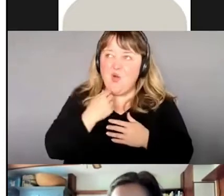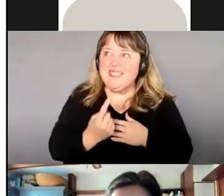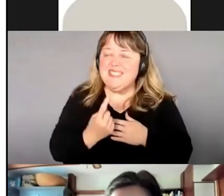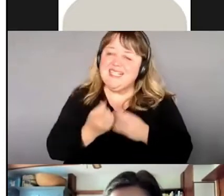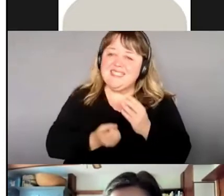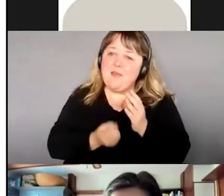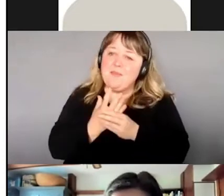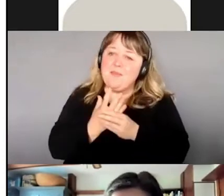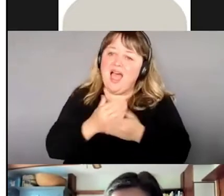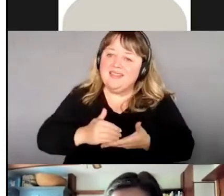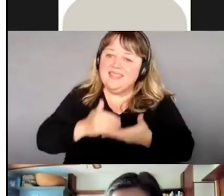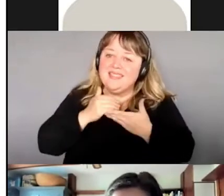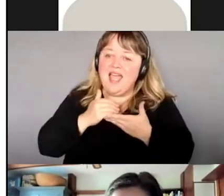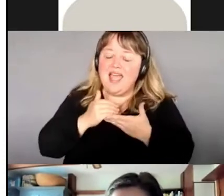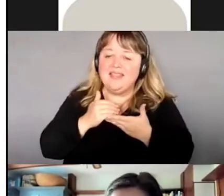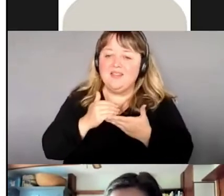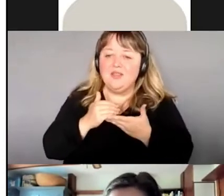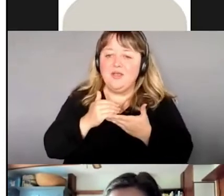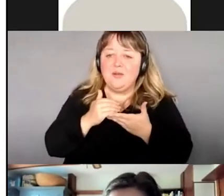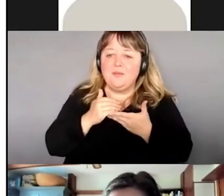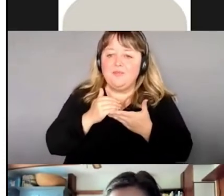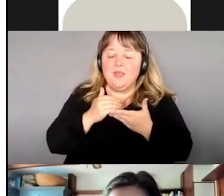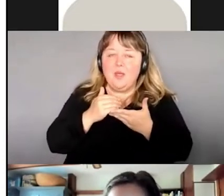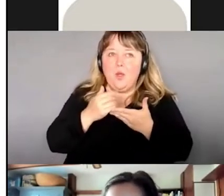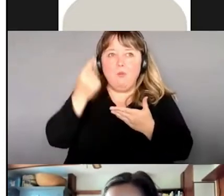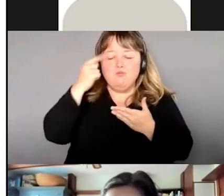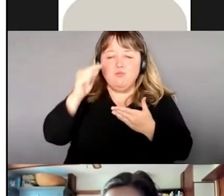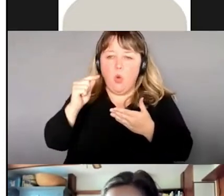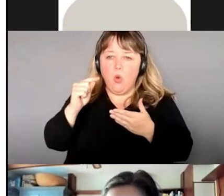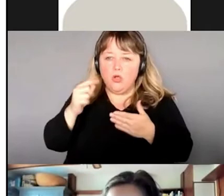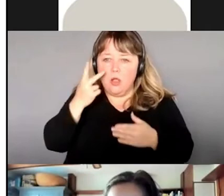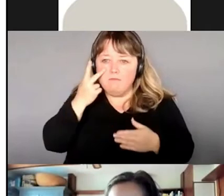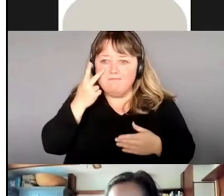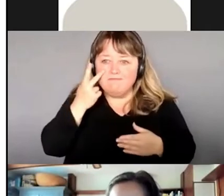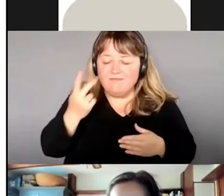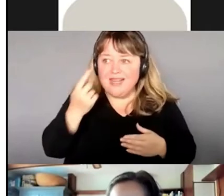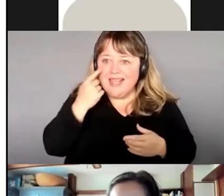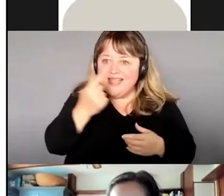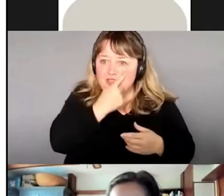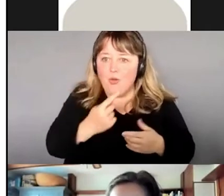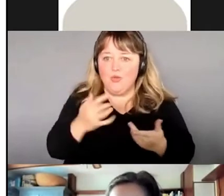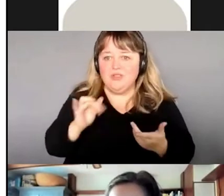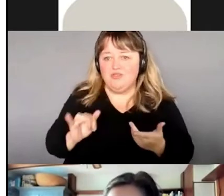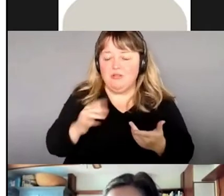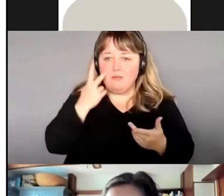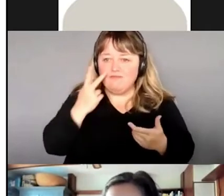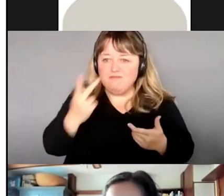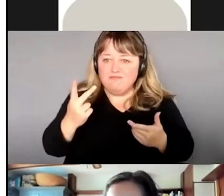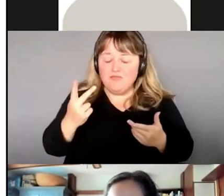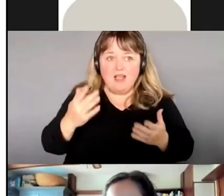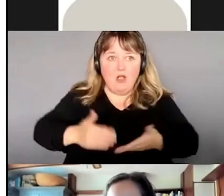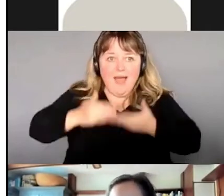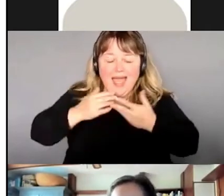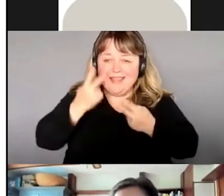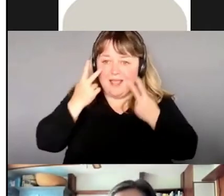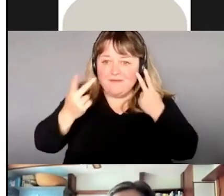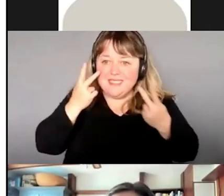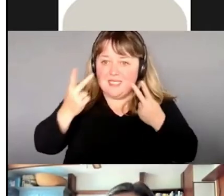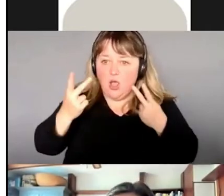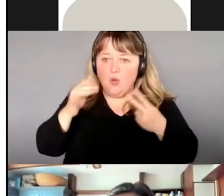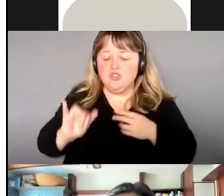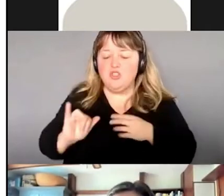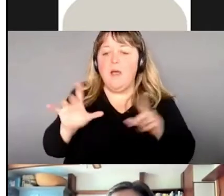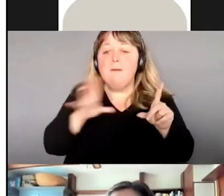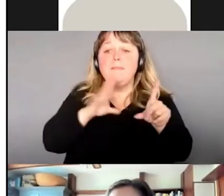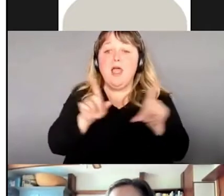aidait à avoir un regard plus vif, donc qui aidait la vision, mais il